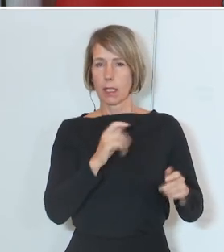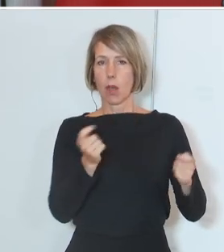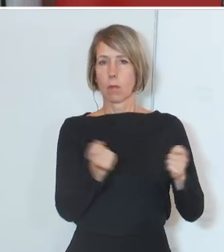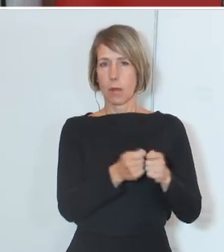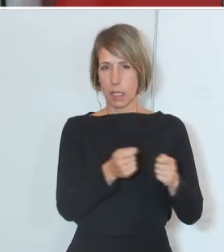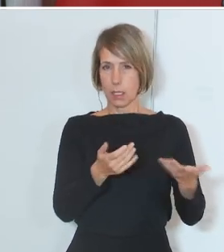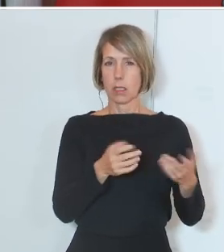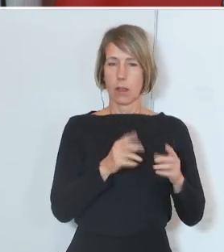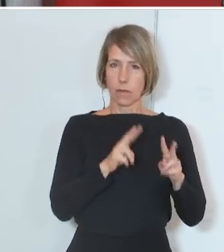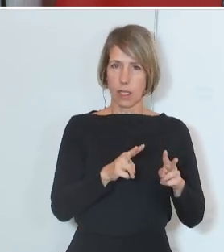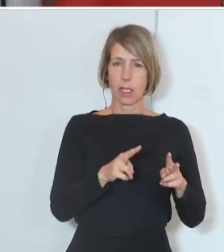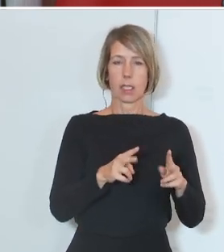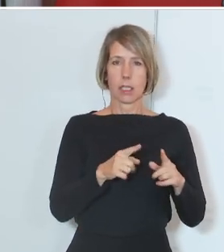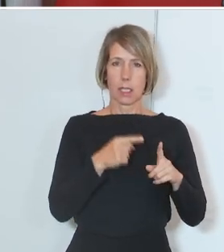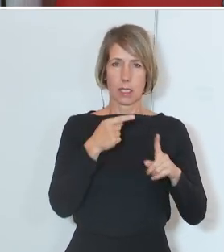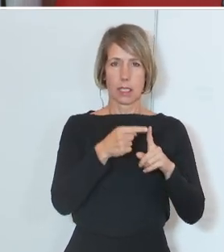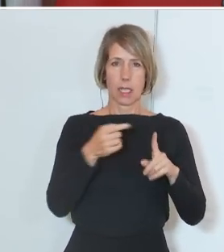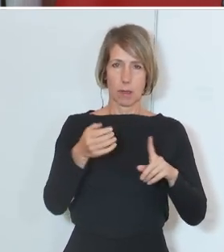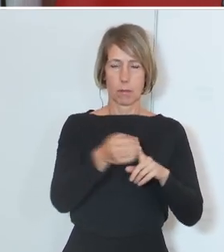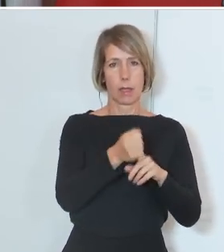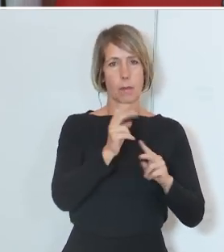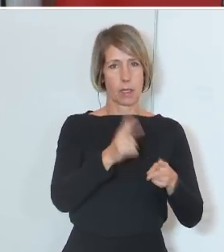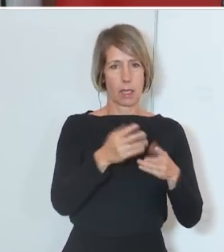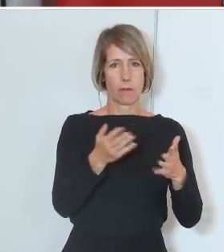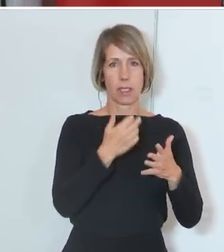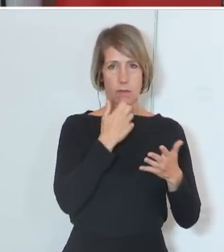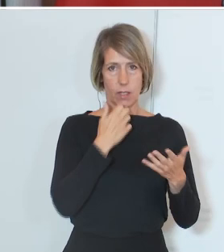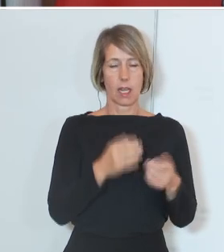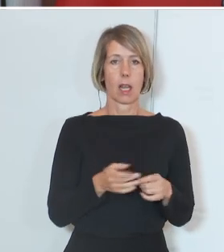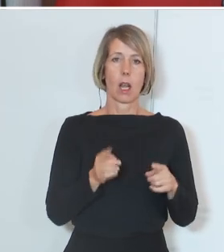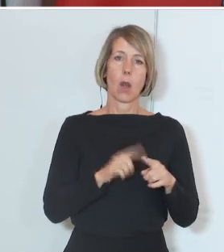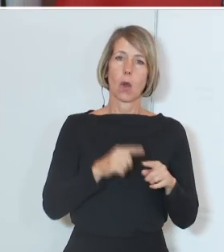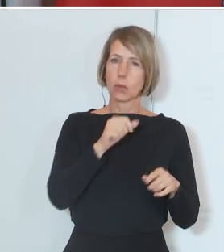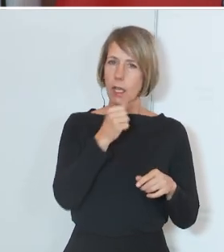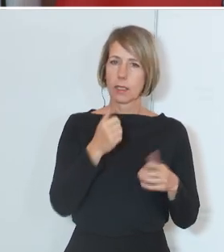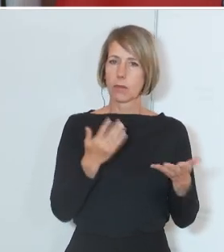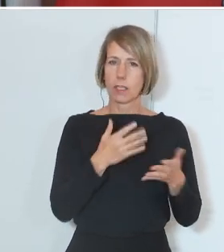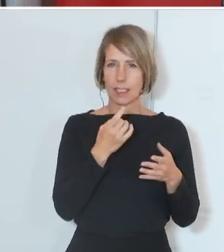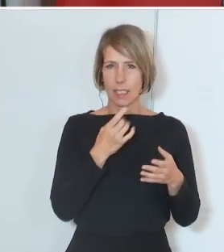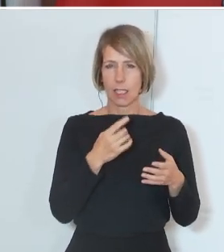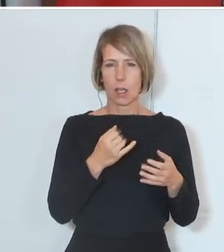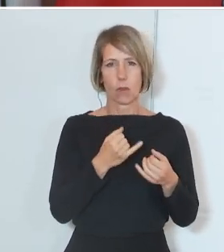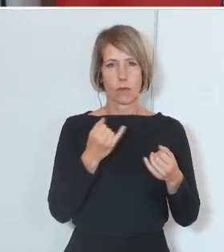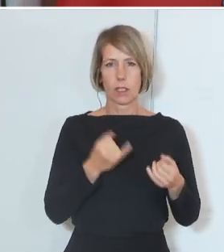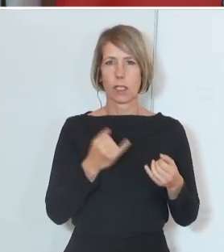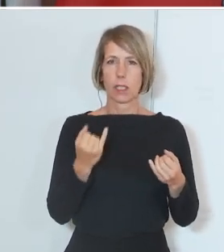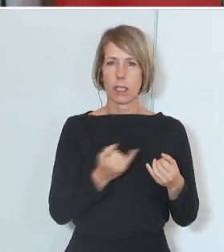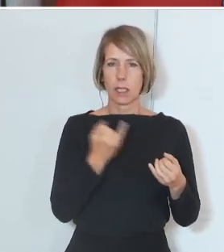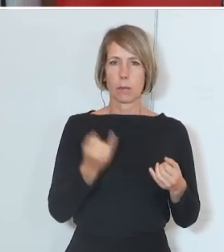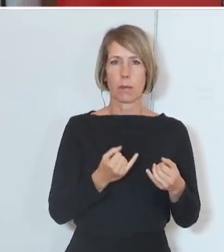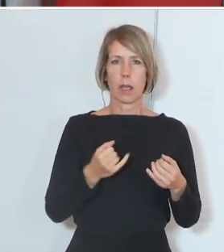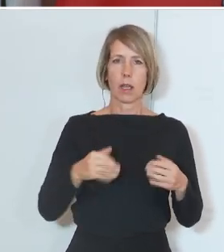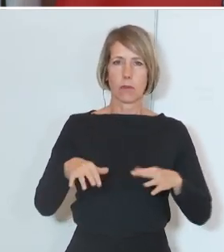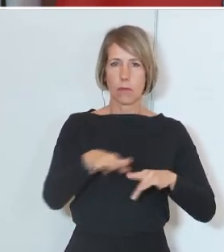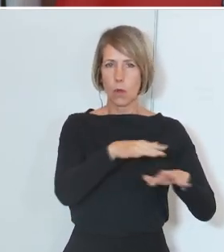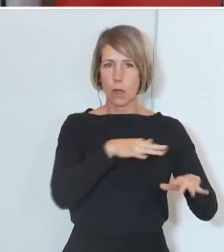und dahin führen, wo wir hinwollen. Und in letzter Instanz muss das heißen, ein florierendes jüdisches